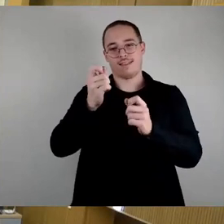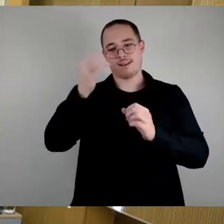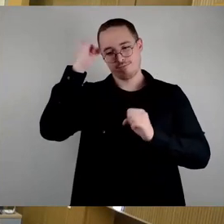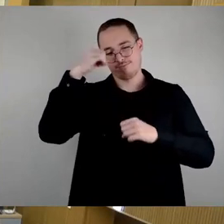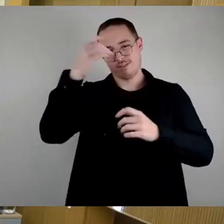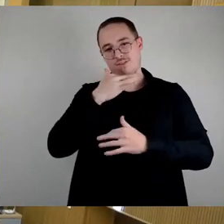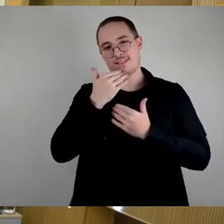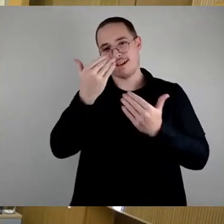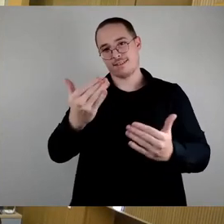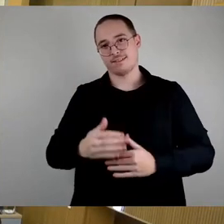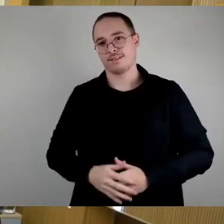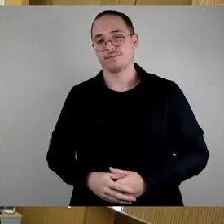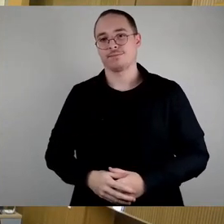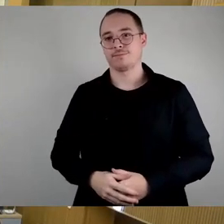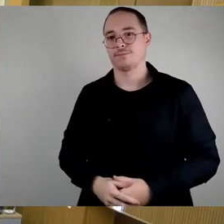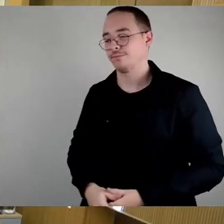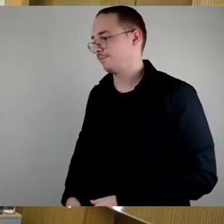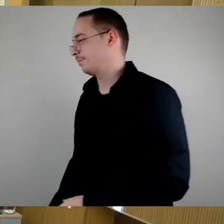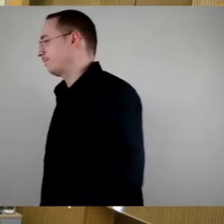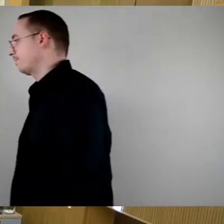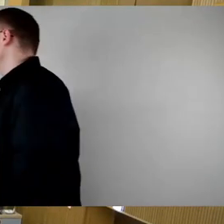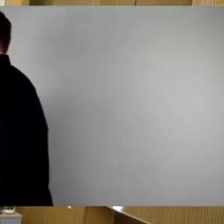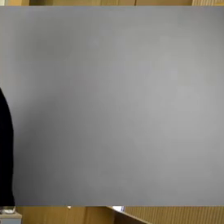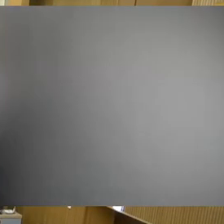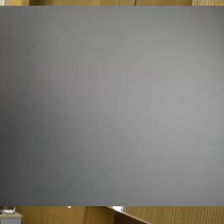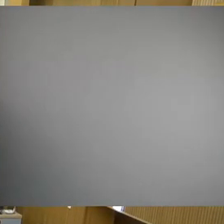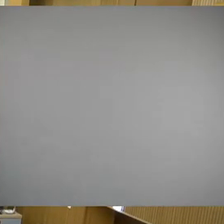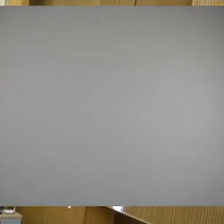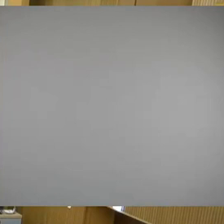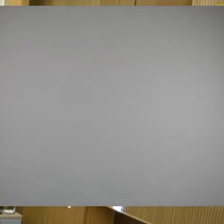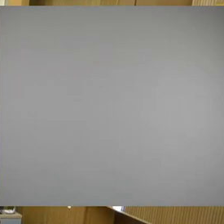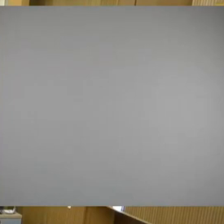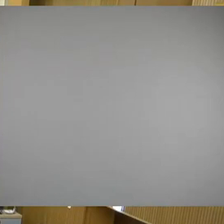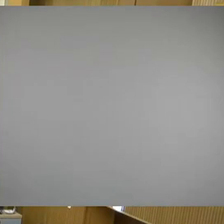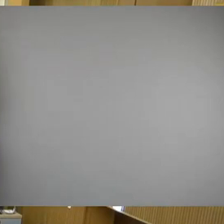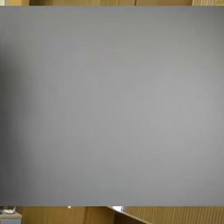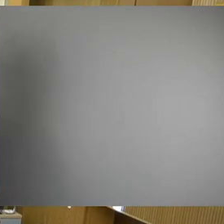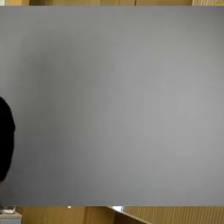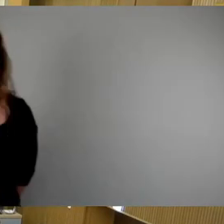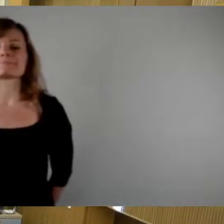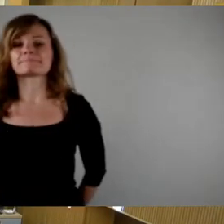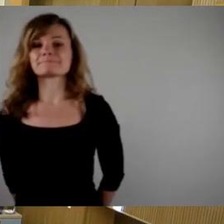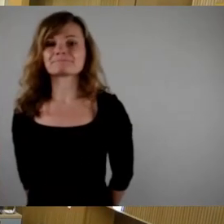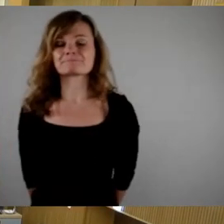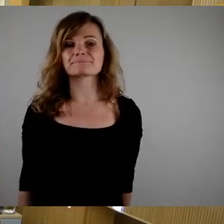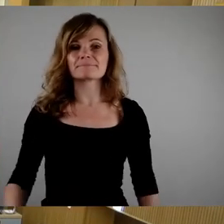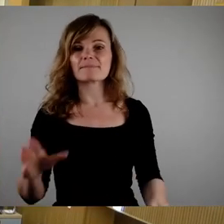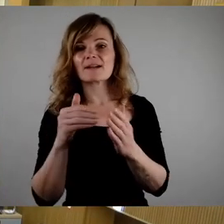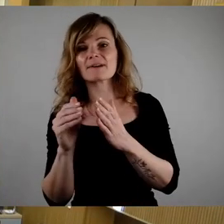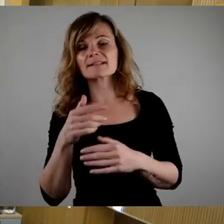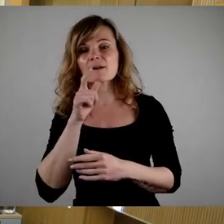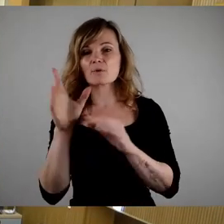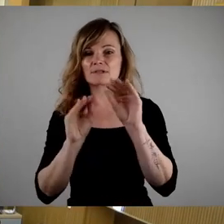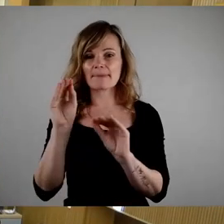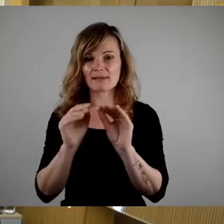So, weitere Wortmeldungen. Sehe ich nicht. Wird noch ein Schlusswort gewünscht. Sehe ich auch nicht. Dann kommen wir zur